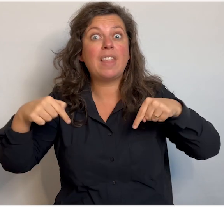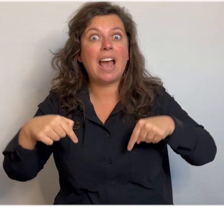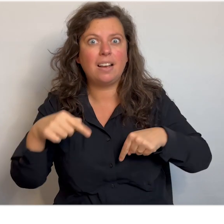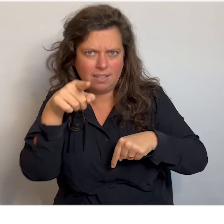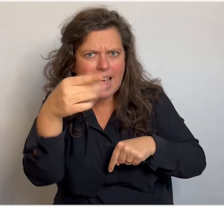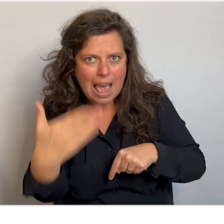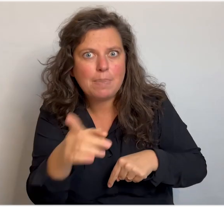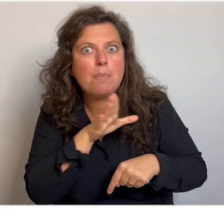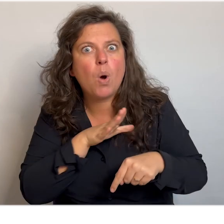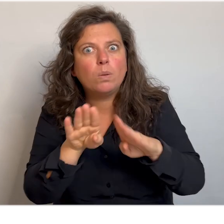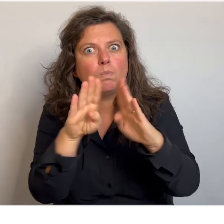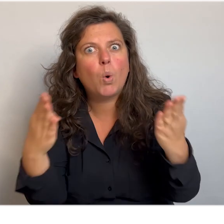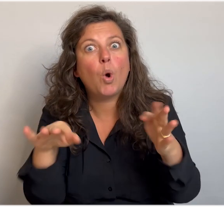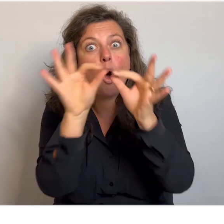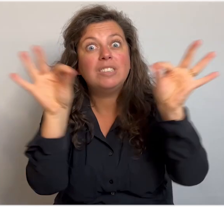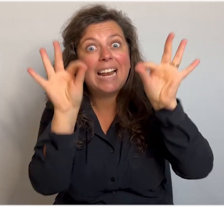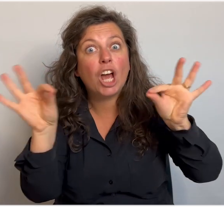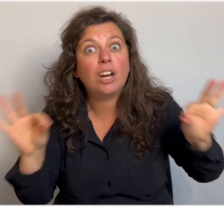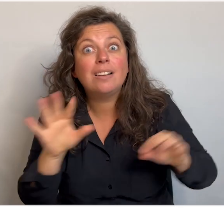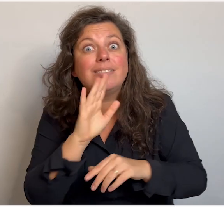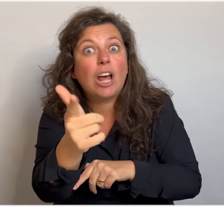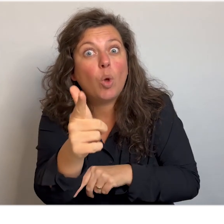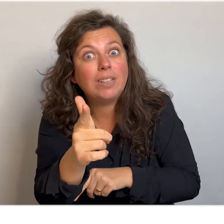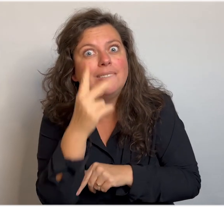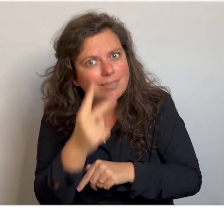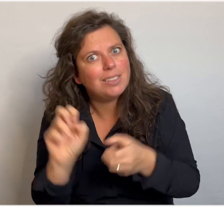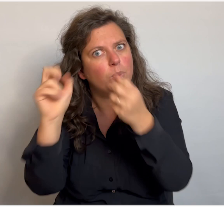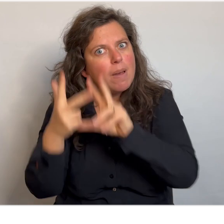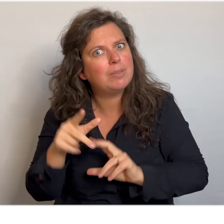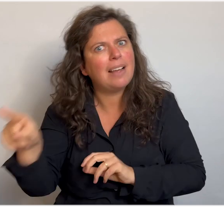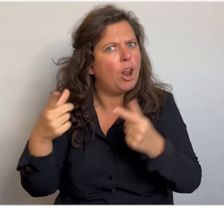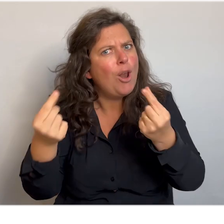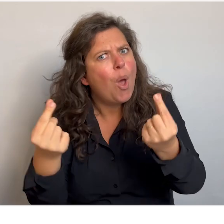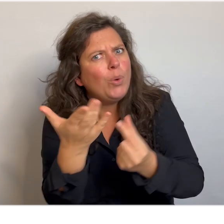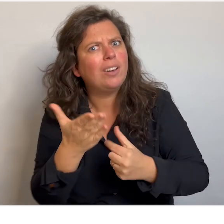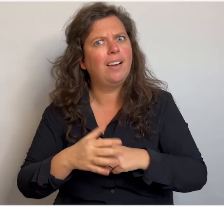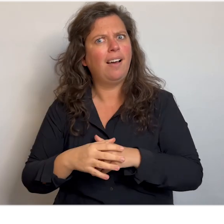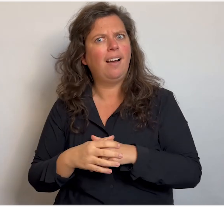heb je hem ook al, het adventsboekje? Of de slinger? Zo niet, ga dan even naar de website. Dat is superleuk. Oké, deze.